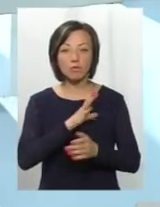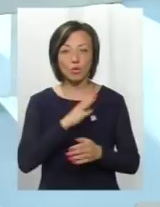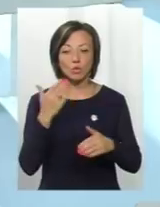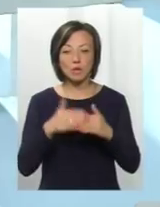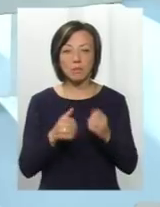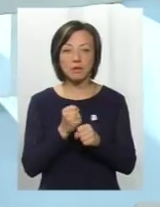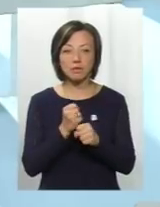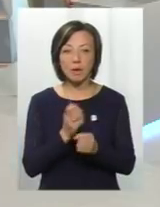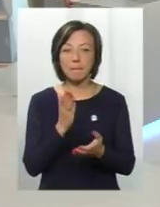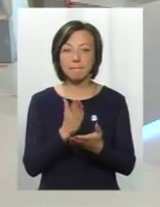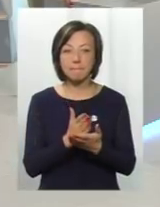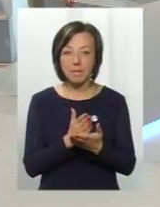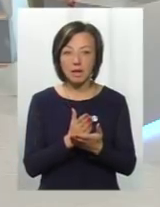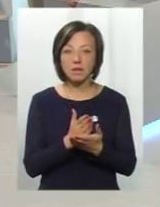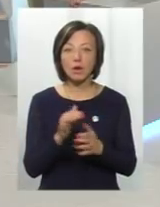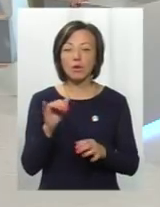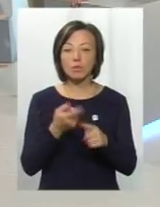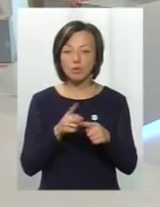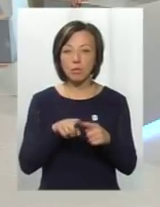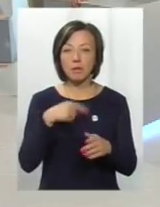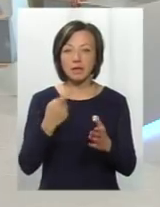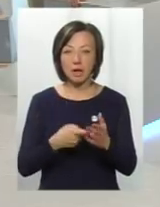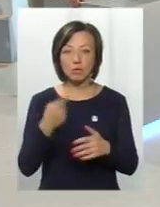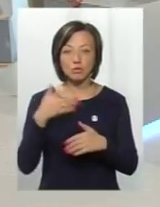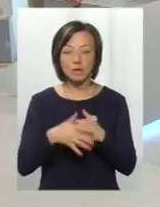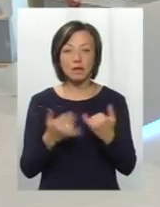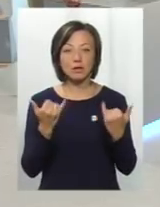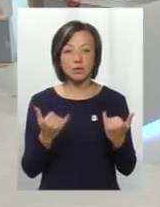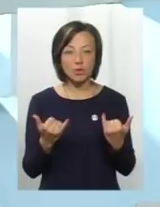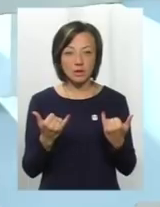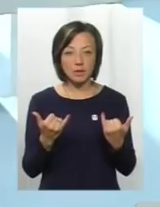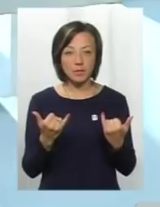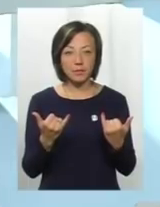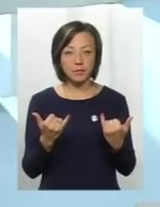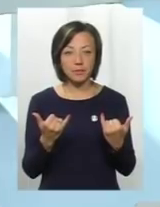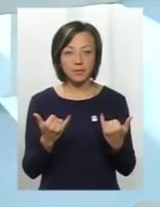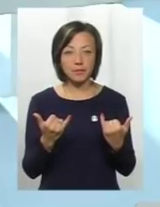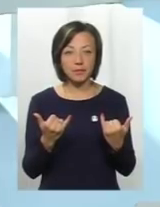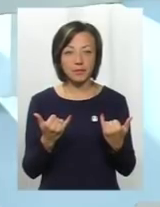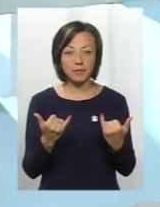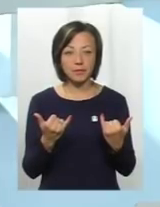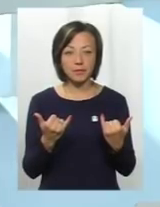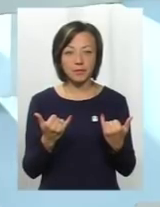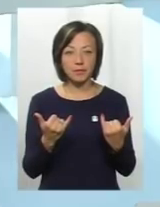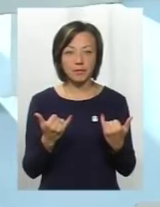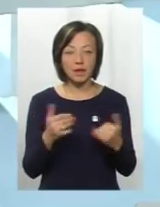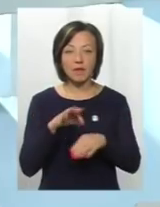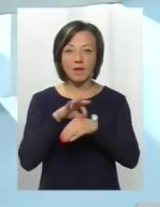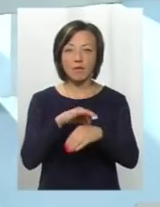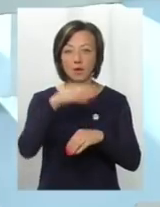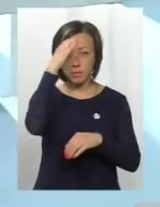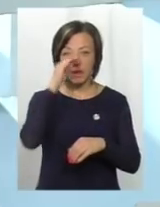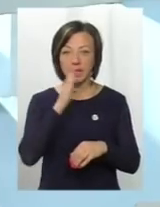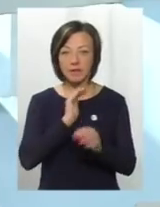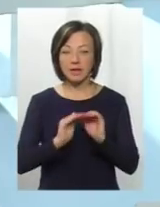працювати і мати напрацювання по даному питанню. Розумієте, на сьогодні виводити батьків і дітей